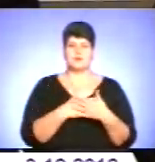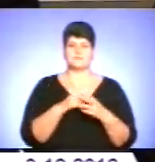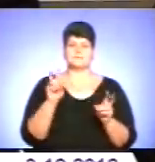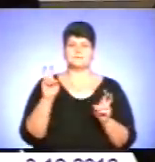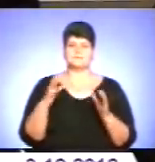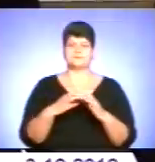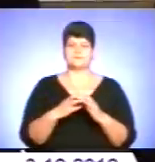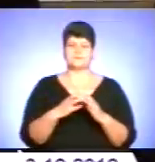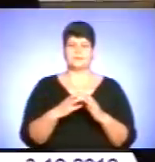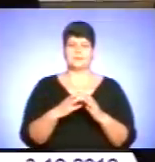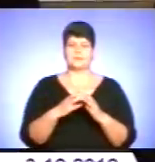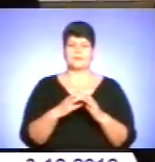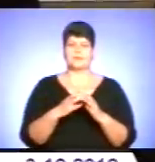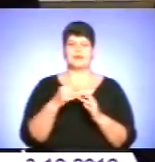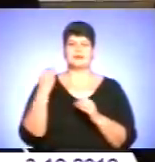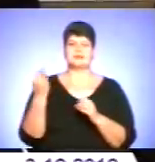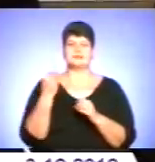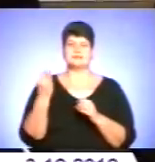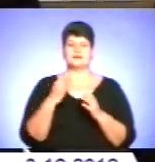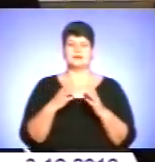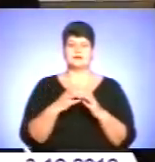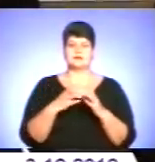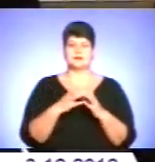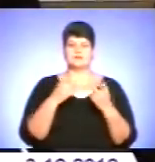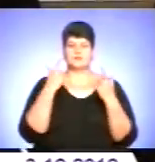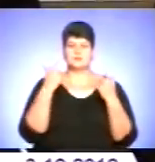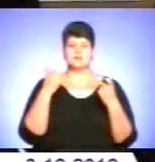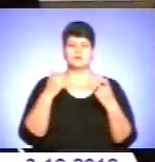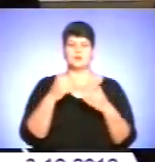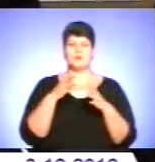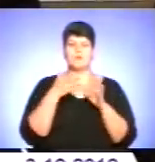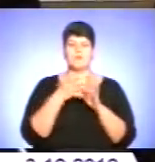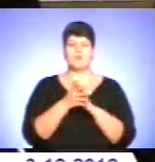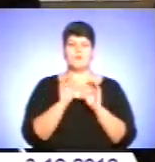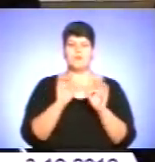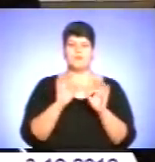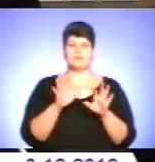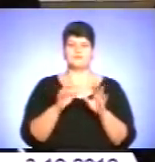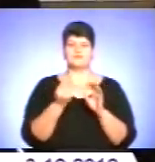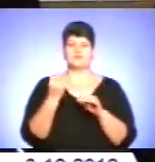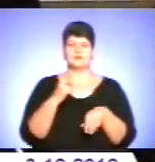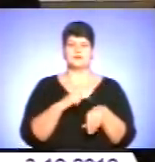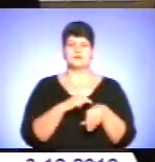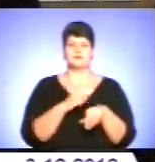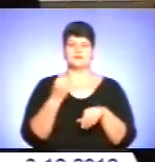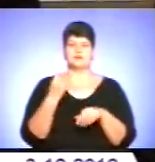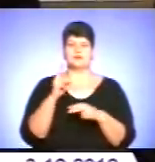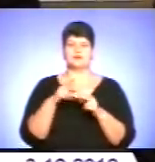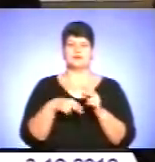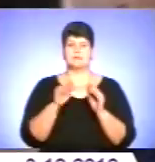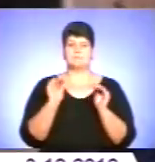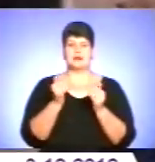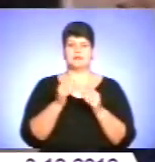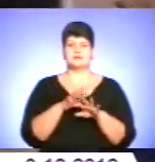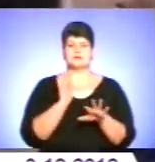І цікава секція впливу інформаційного простору на громаду. В 12-й розпочнеться, 13-й закінчиться, Малий зал.